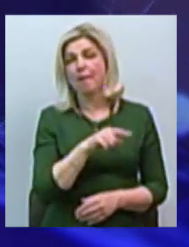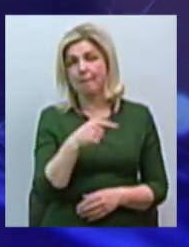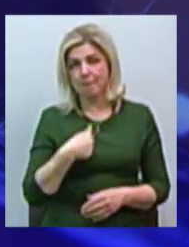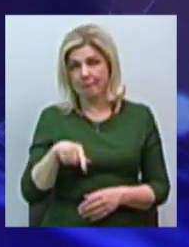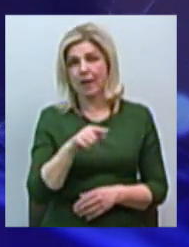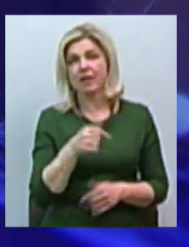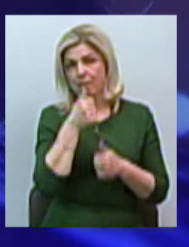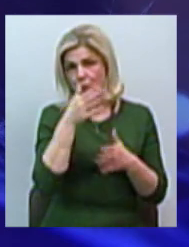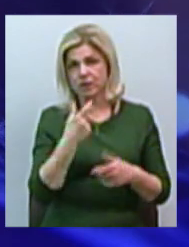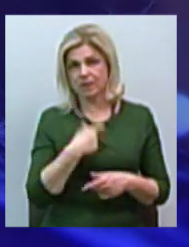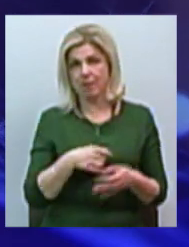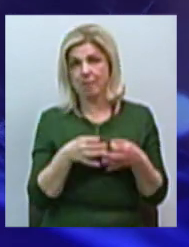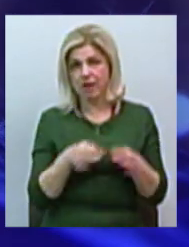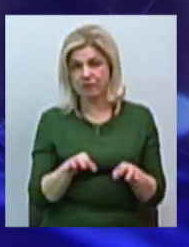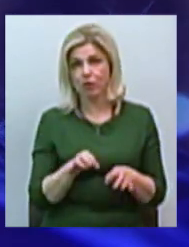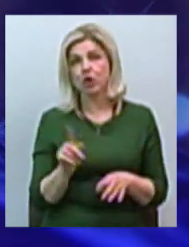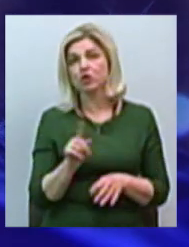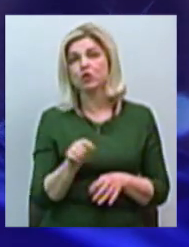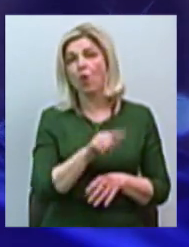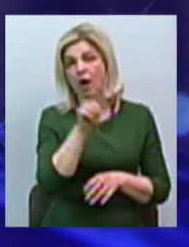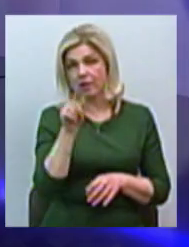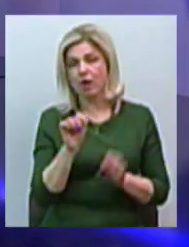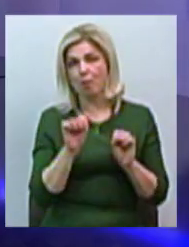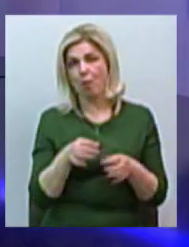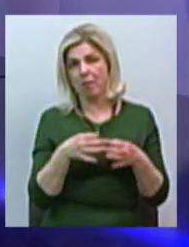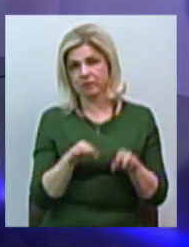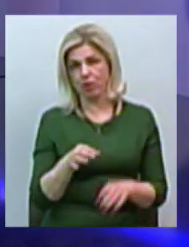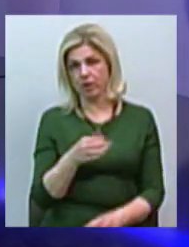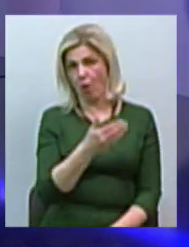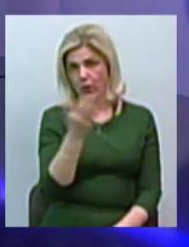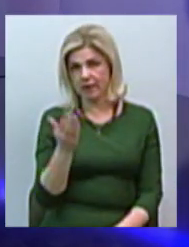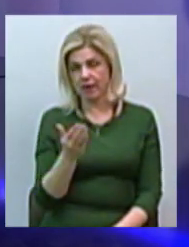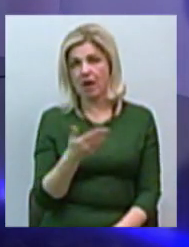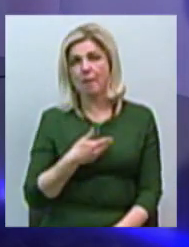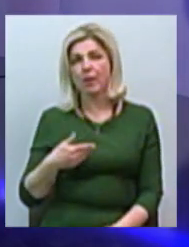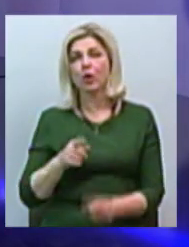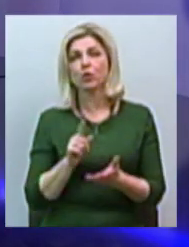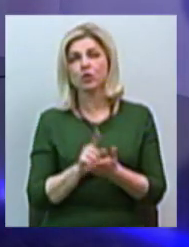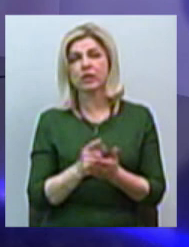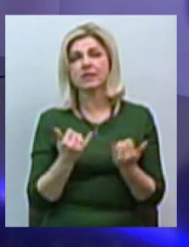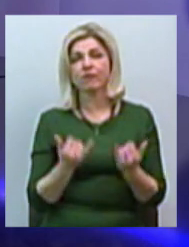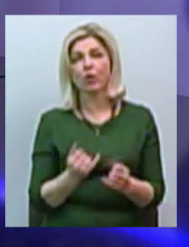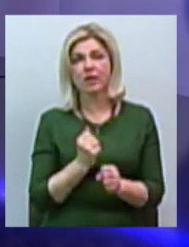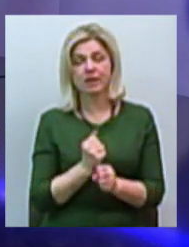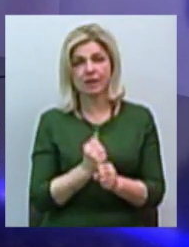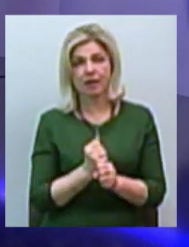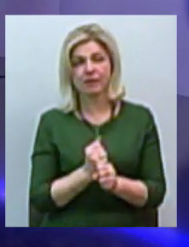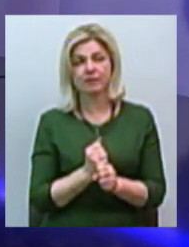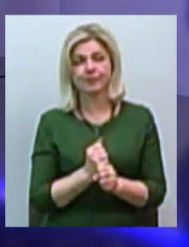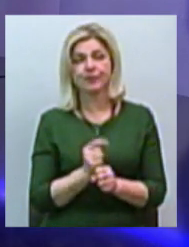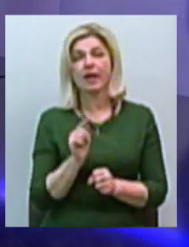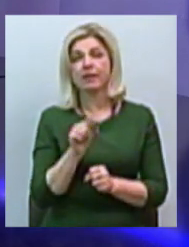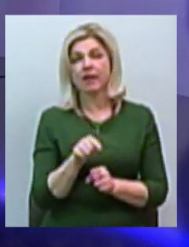позволити то, що можуть себе позволити сьогодні вони. Ми должны сьогодні делать те вещи, те